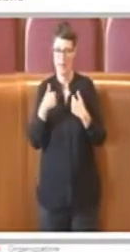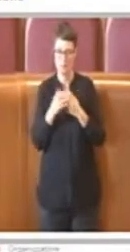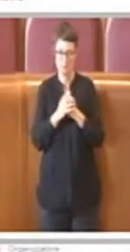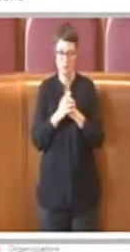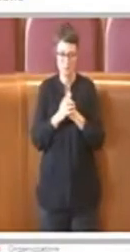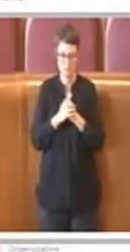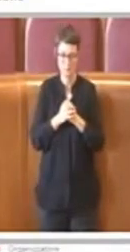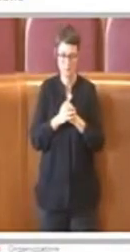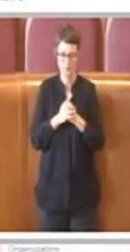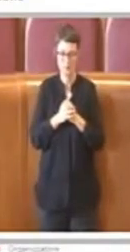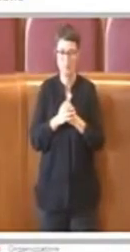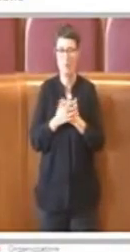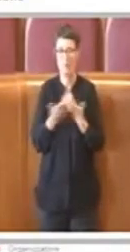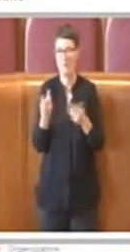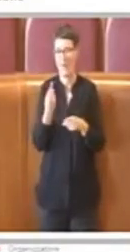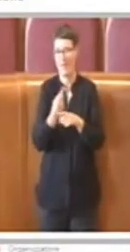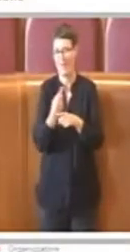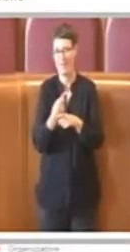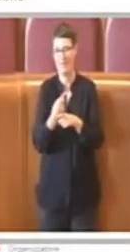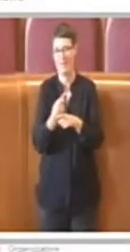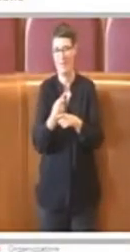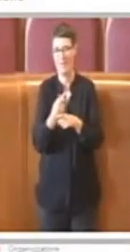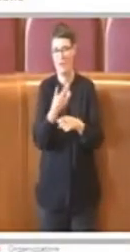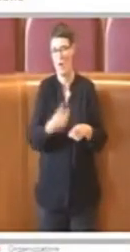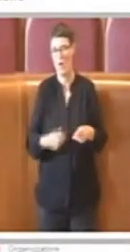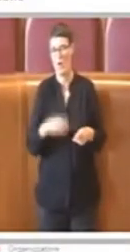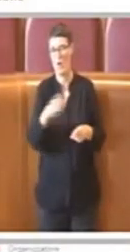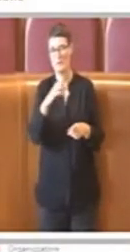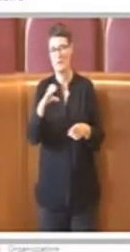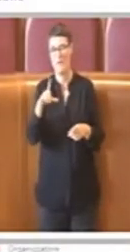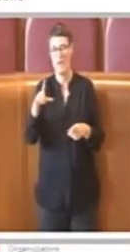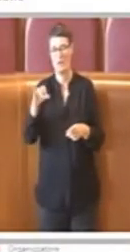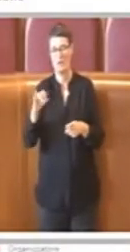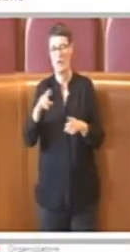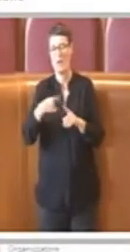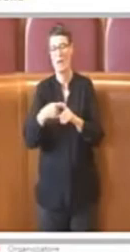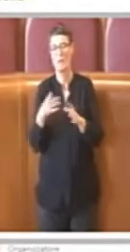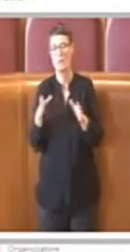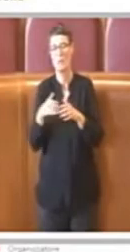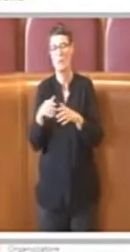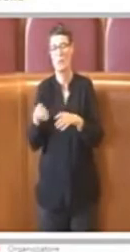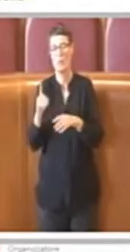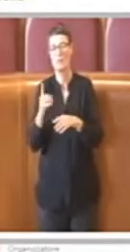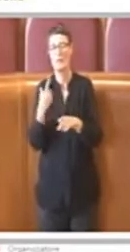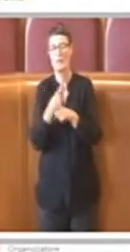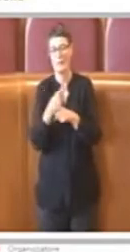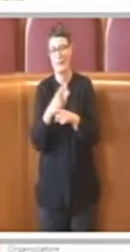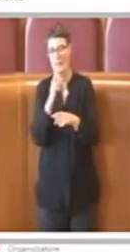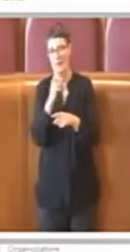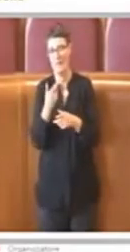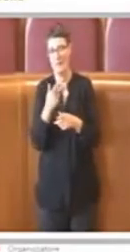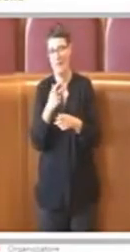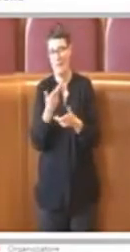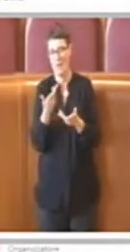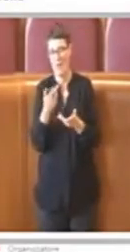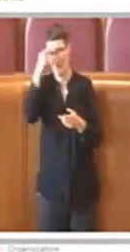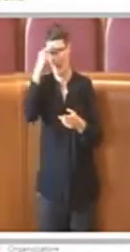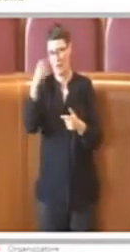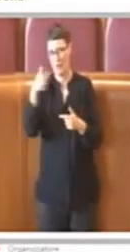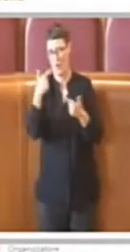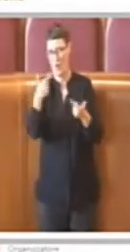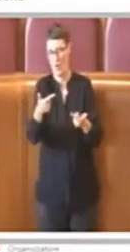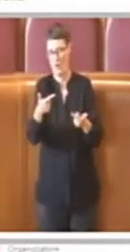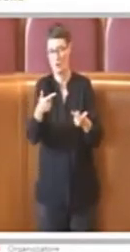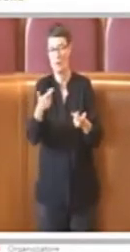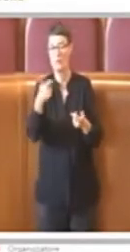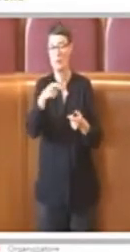ricordare alcune cose alla consigliera Celli e anche ai consigli del Partito Democratico che hanno firmato una mozione simile, perché altrimenti